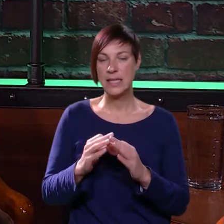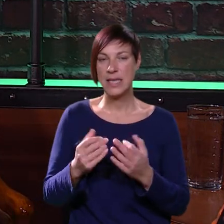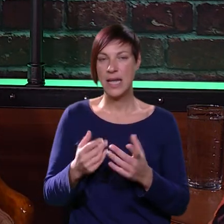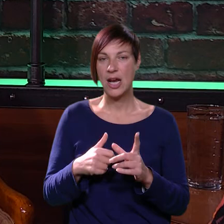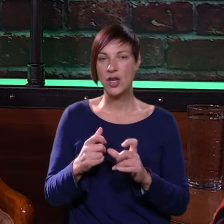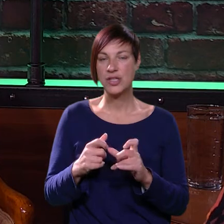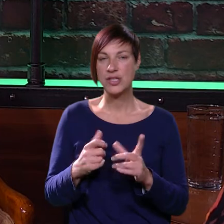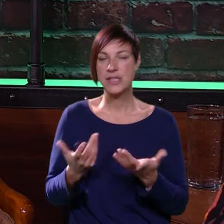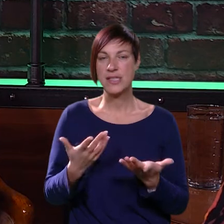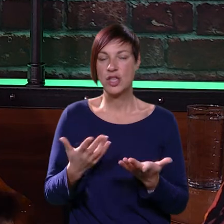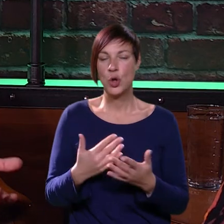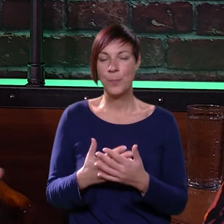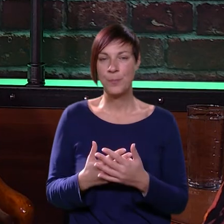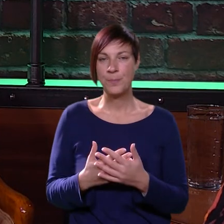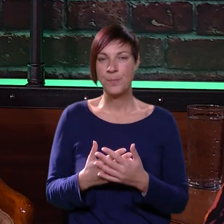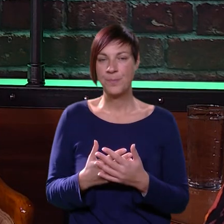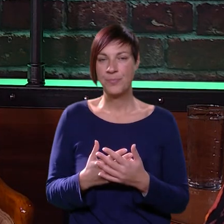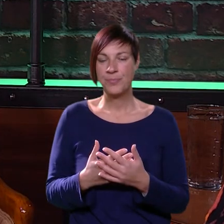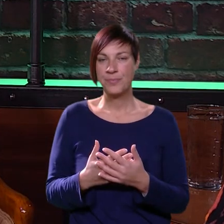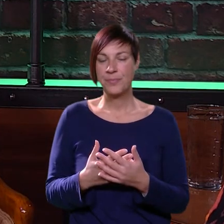povrćem, losos, voljeto, to,